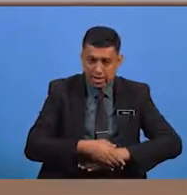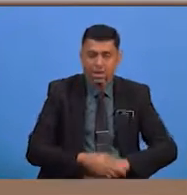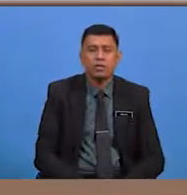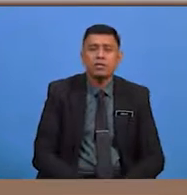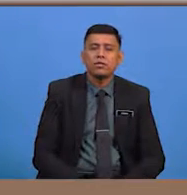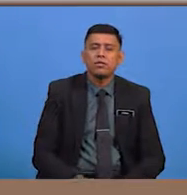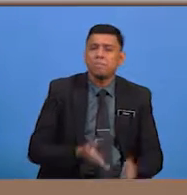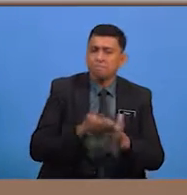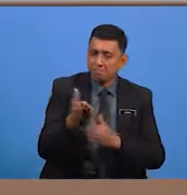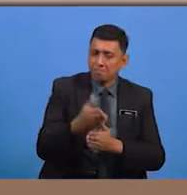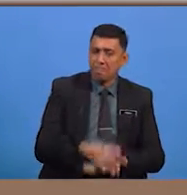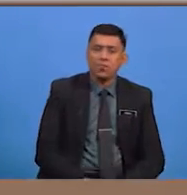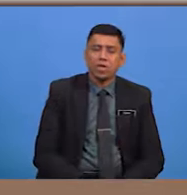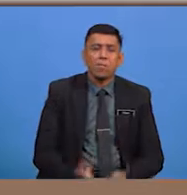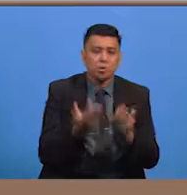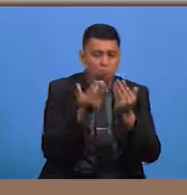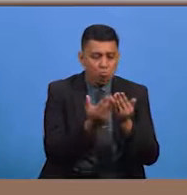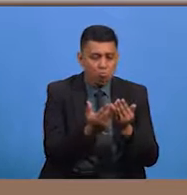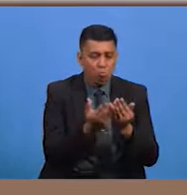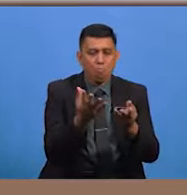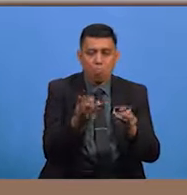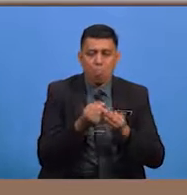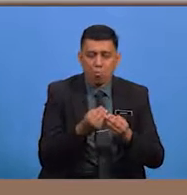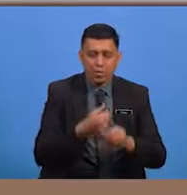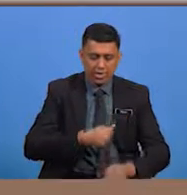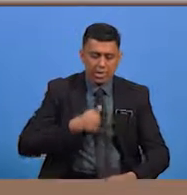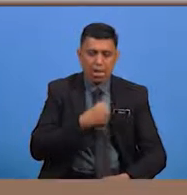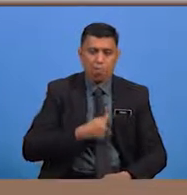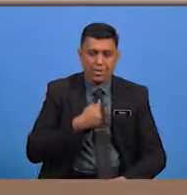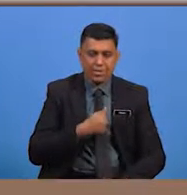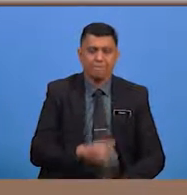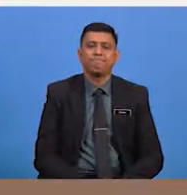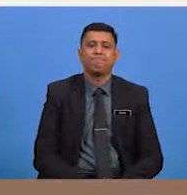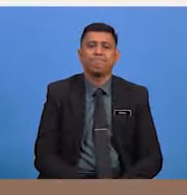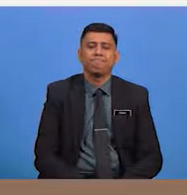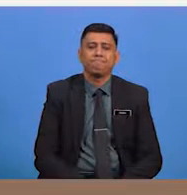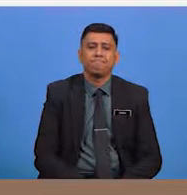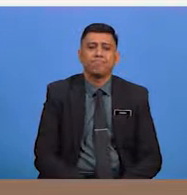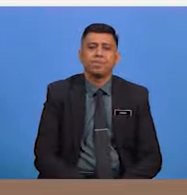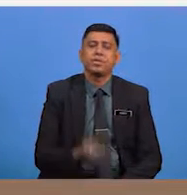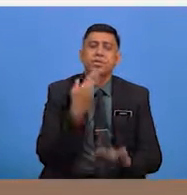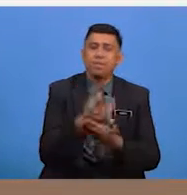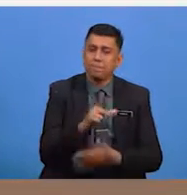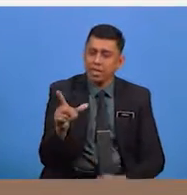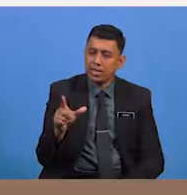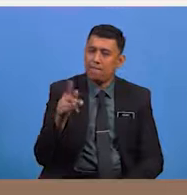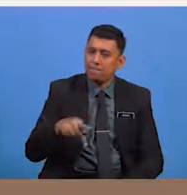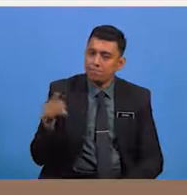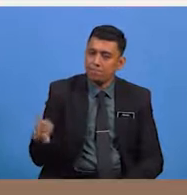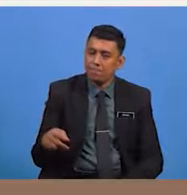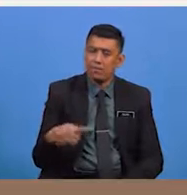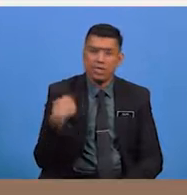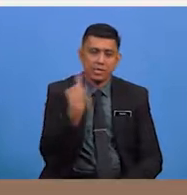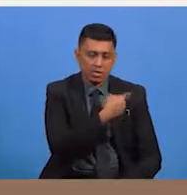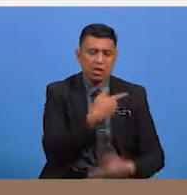Dan seterusnya berdoa memohon keampunan Baiklah, pelajar-pelajar